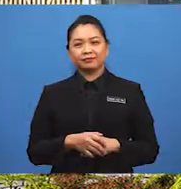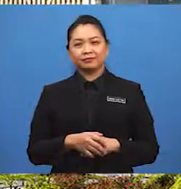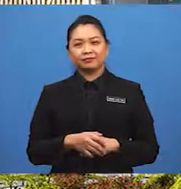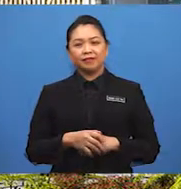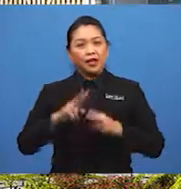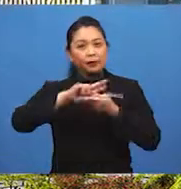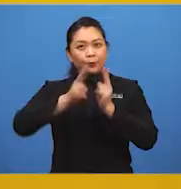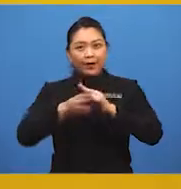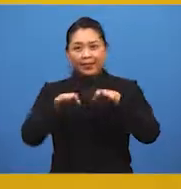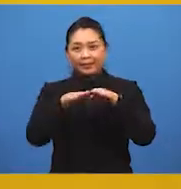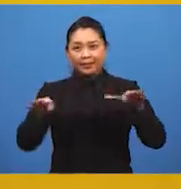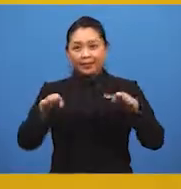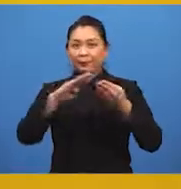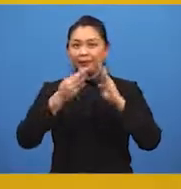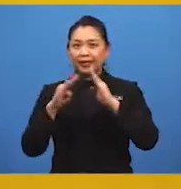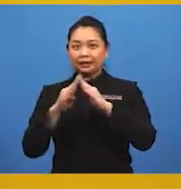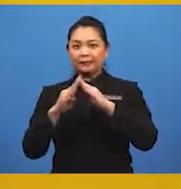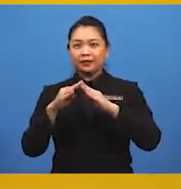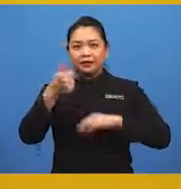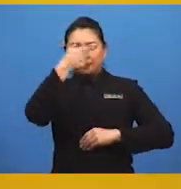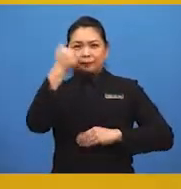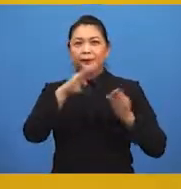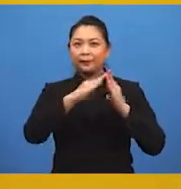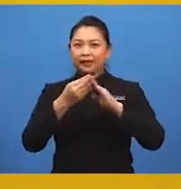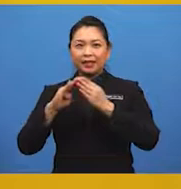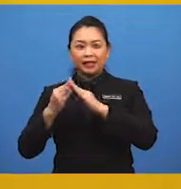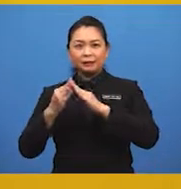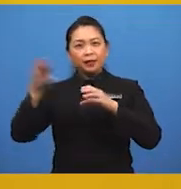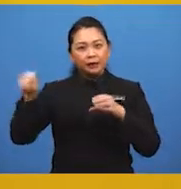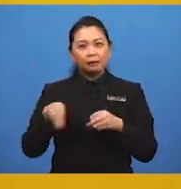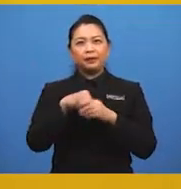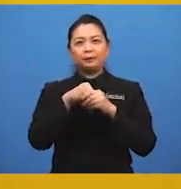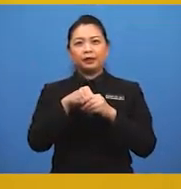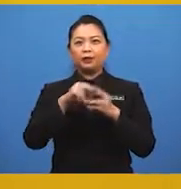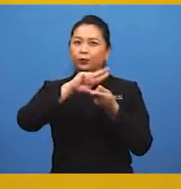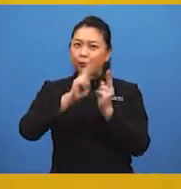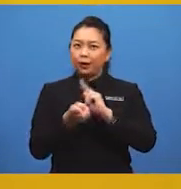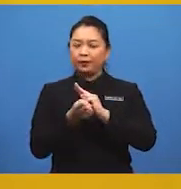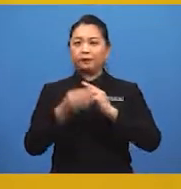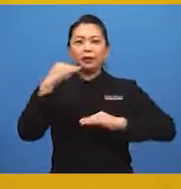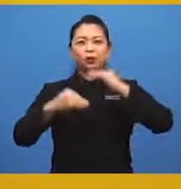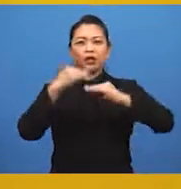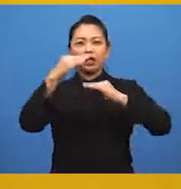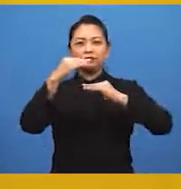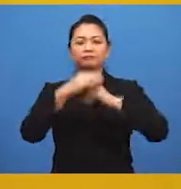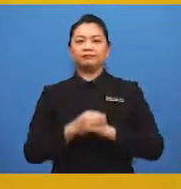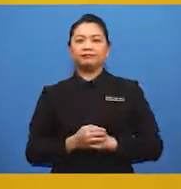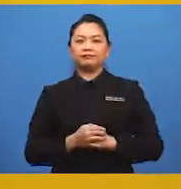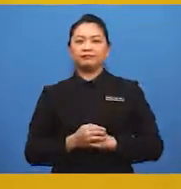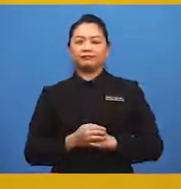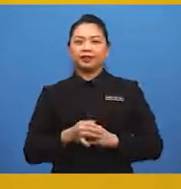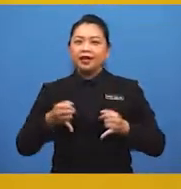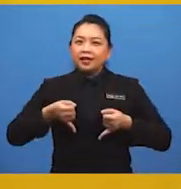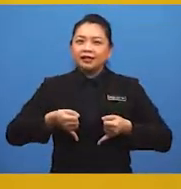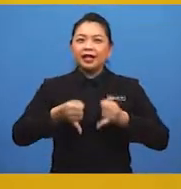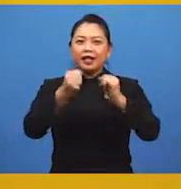Perubahan langscape bandar akibat pembandaran melibatkan perubahan bangunan, jalan